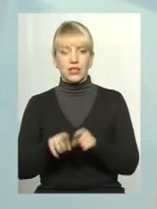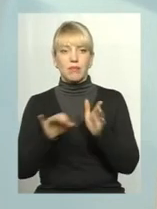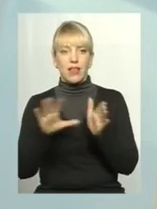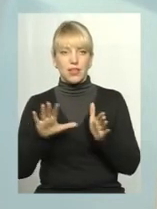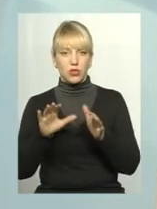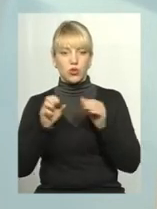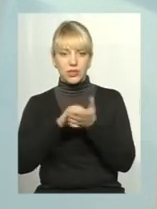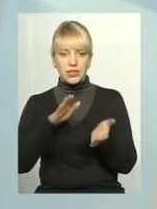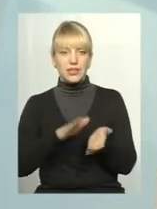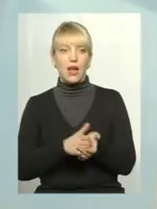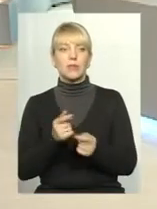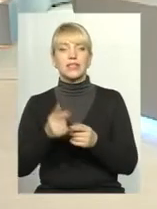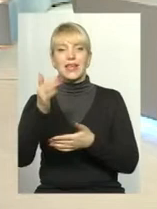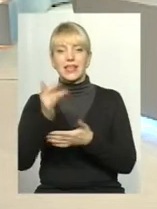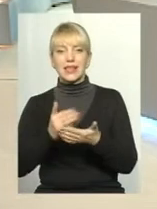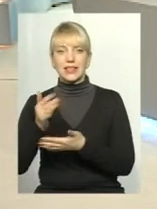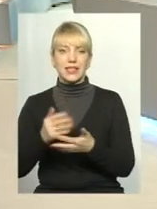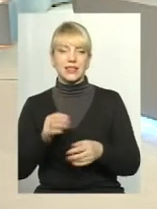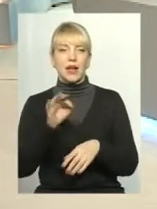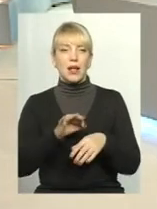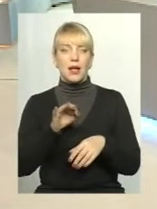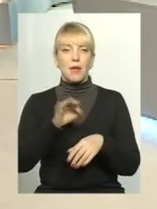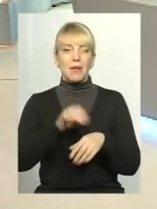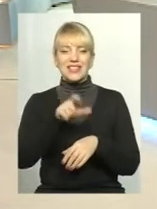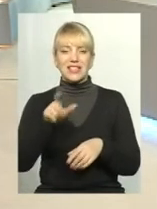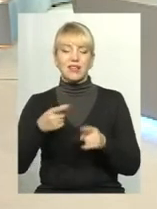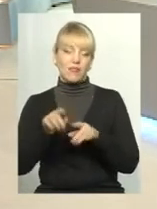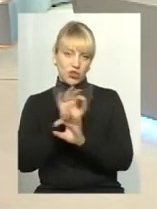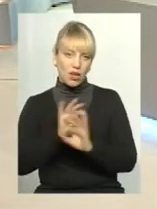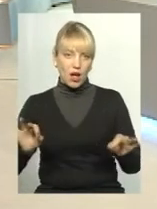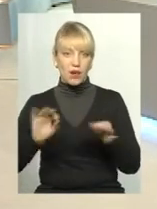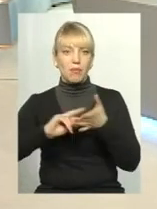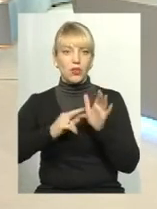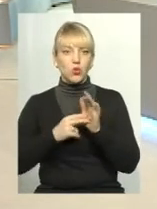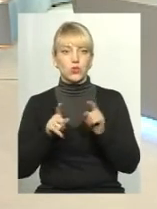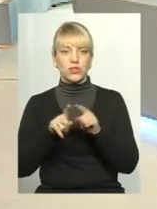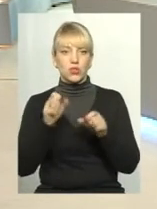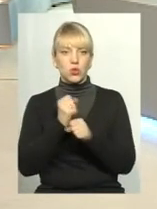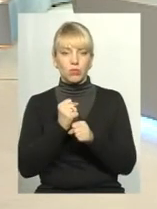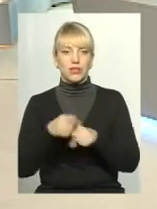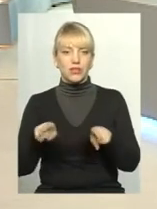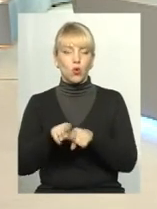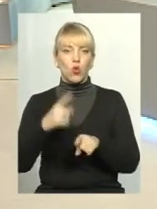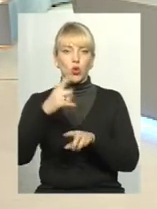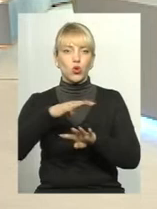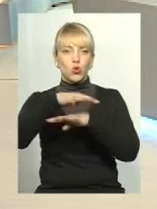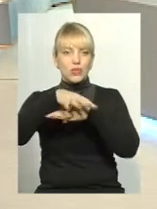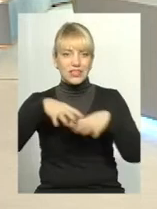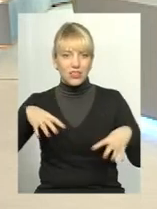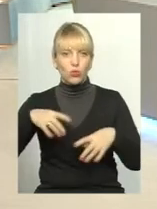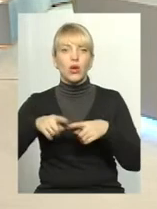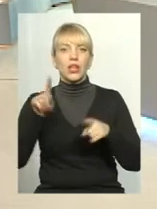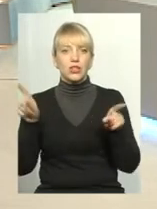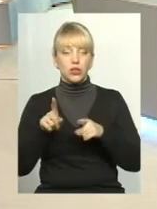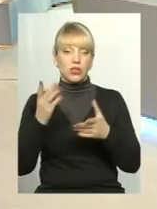запис, і той самий реєстр пацієнтів, і вони будуть в ідеалі плануються замкнути їх в таку одну сітку, тобто навіть якщо пацієнт